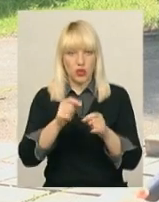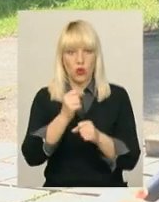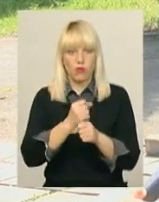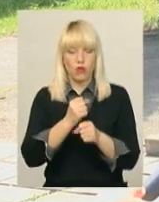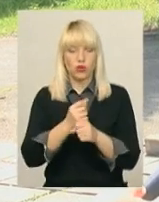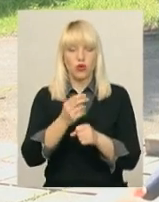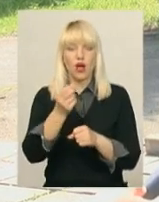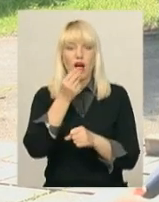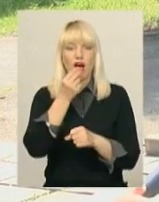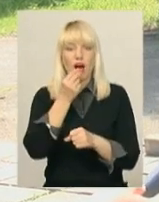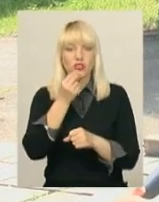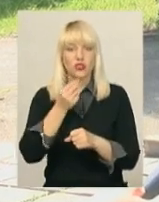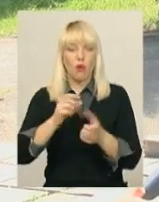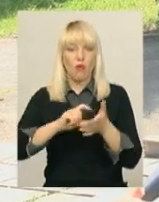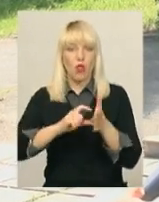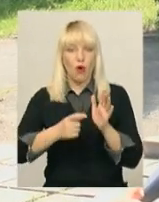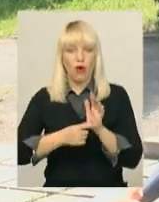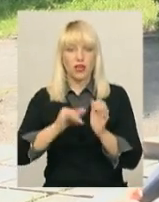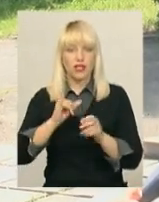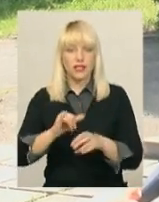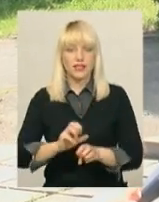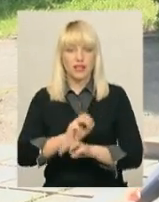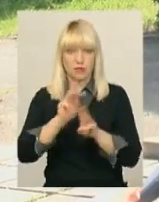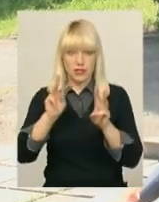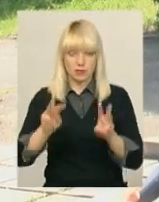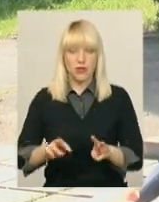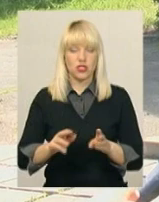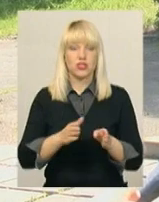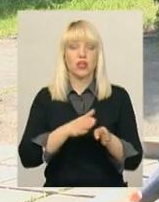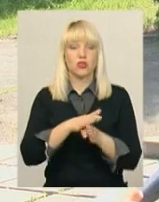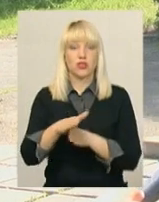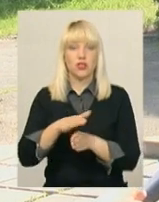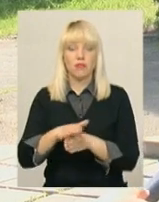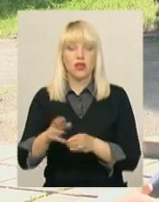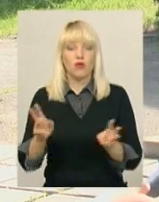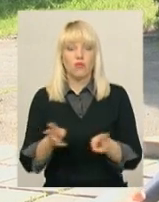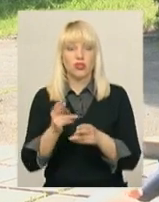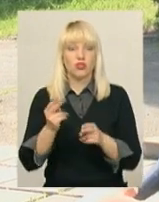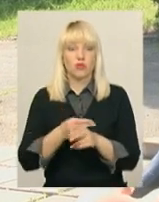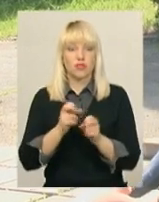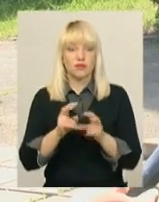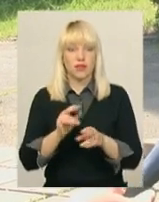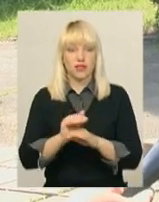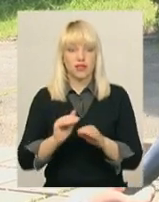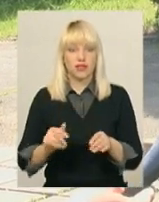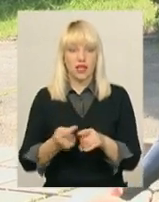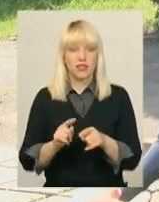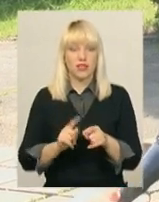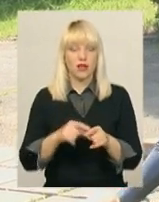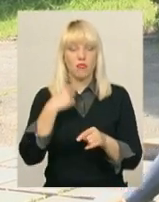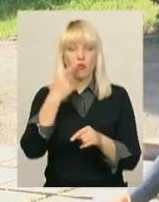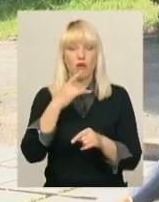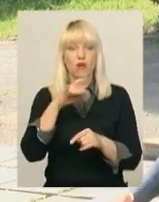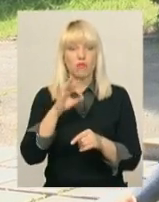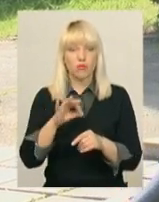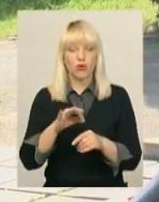і навколо забезпечення дотримання пожежної безпеки дітей. Це, власне, йде мова